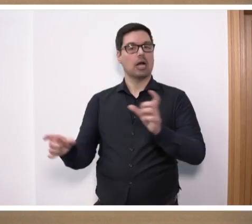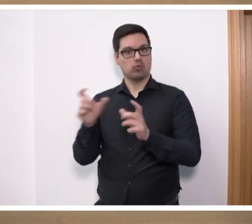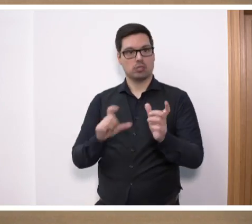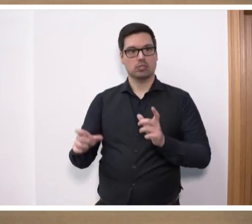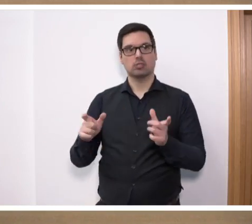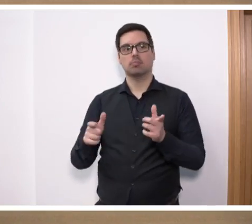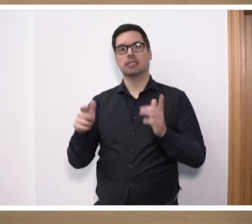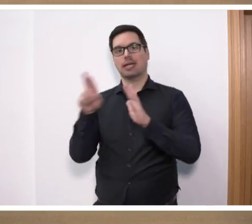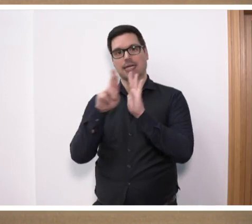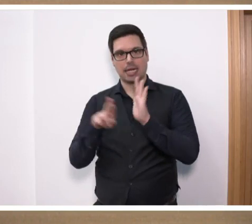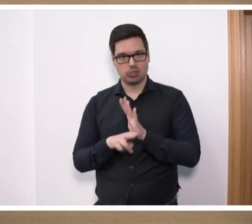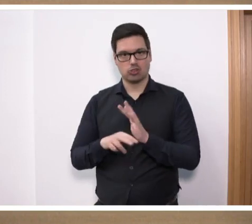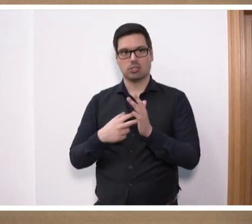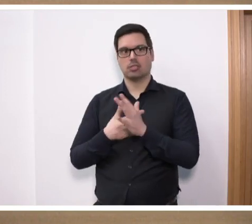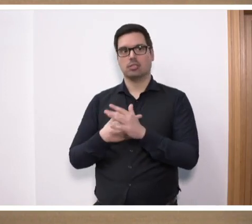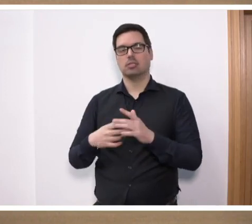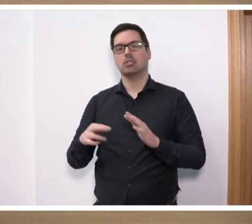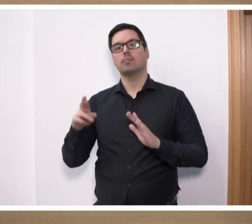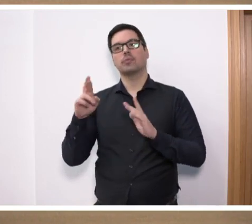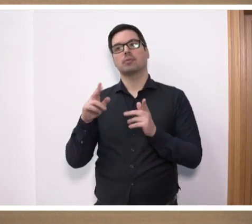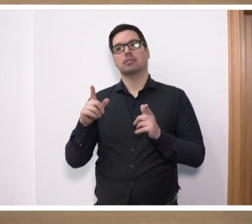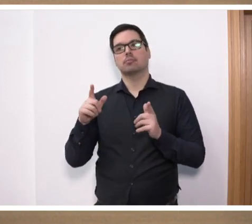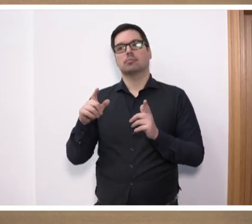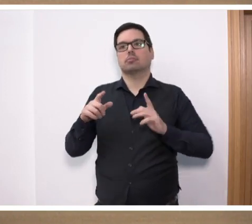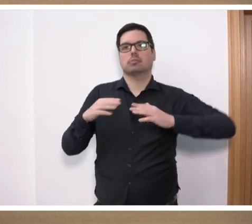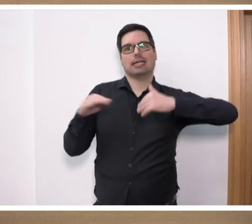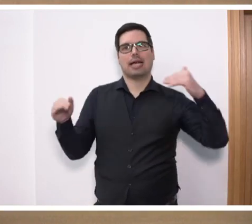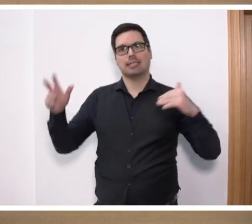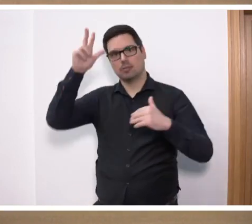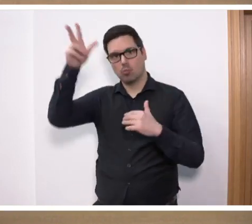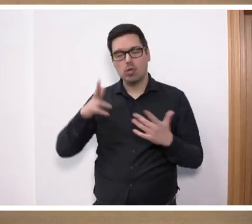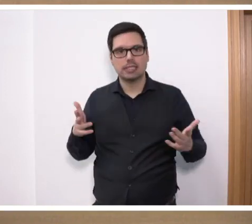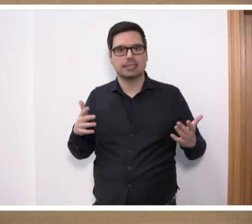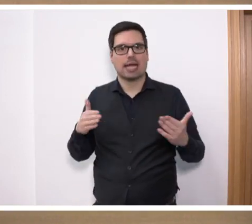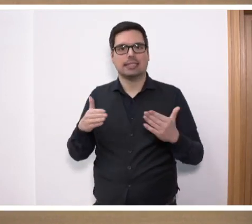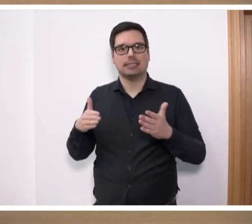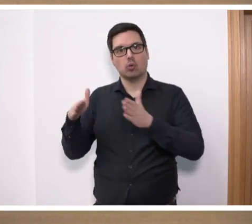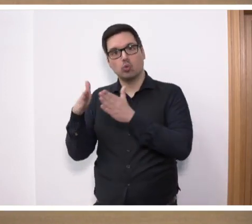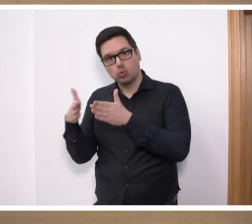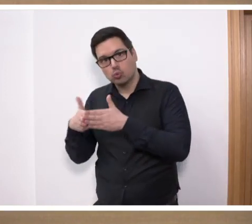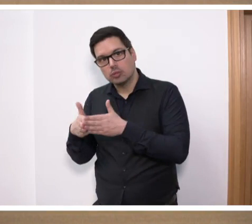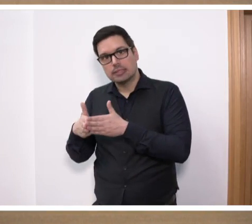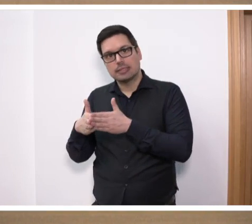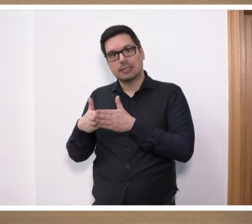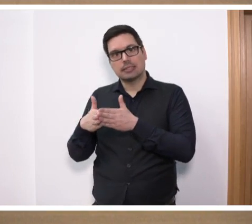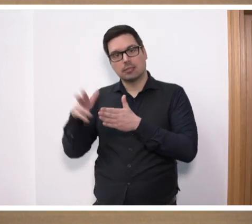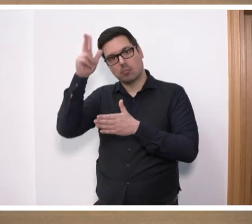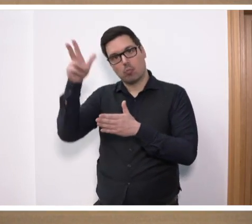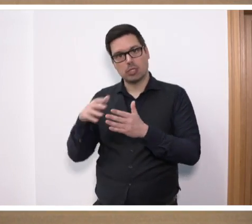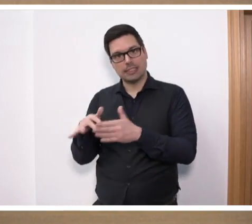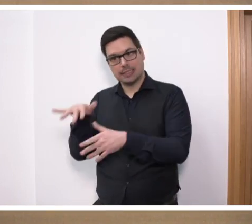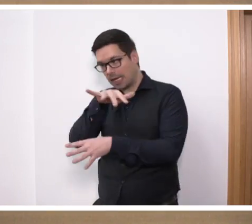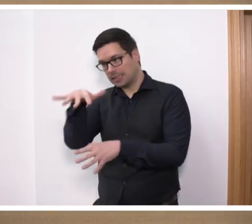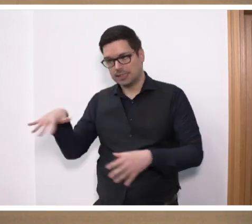Befugnissen hin zu einer echten Grenzpolizei, zu einer echten Küstenwache. Da ist offengesagt noch viel